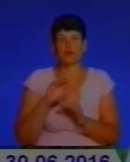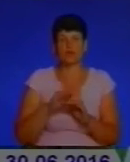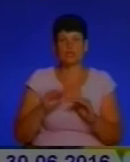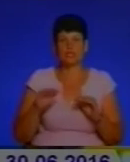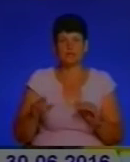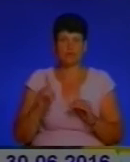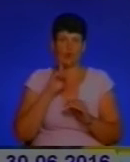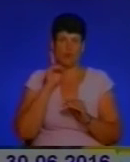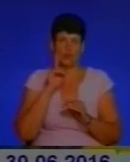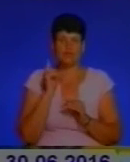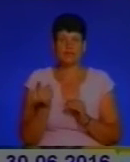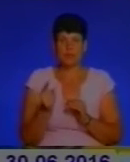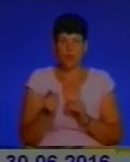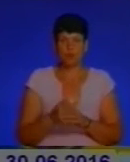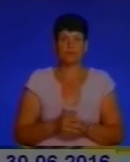Тернопілля.